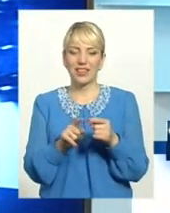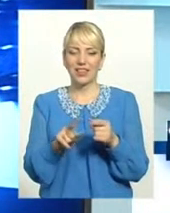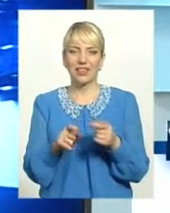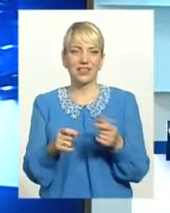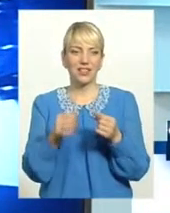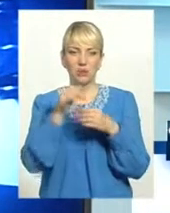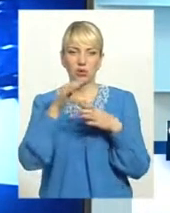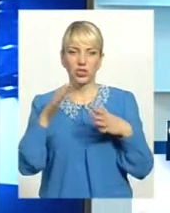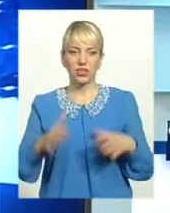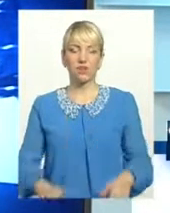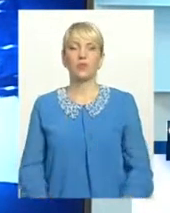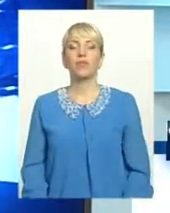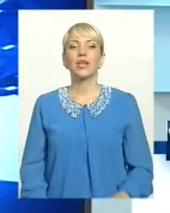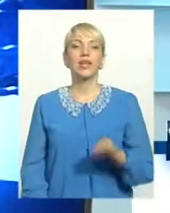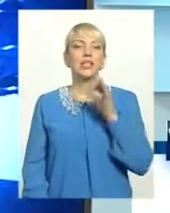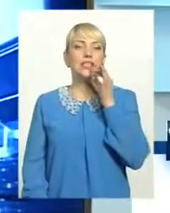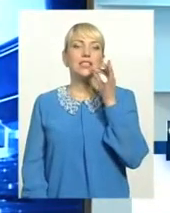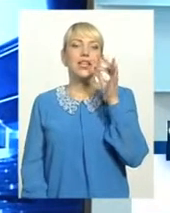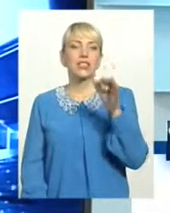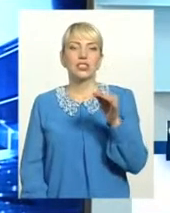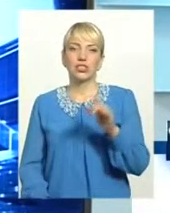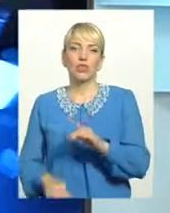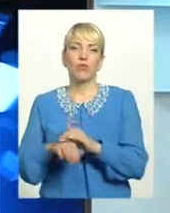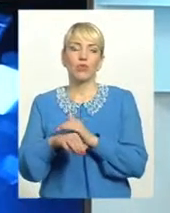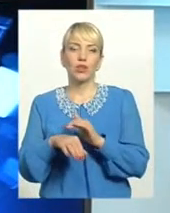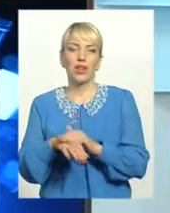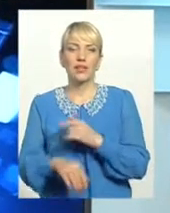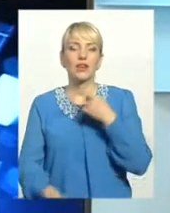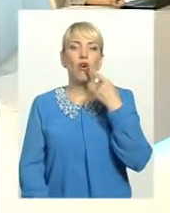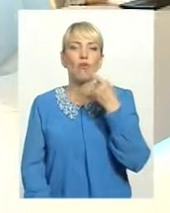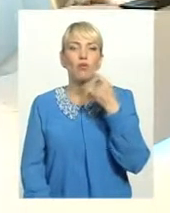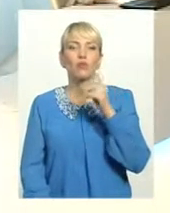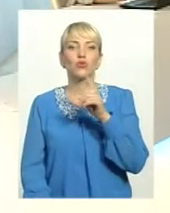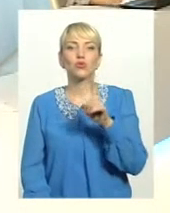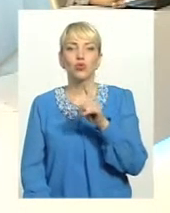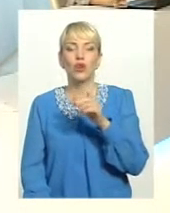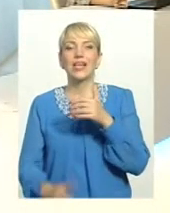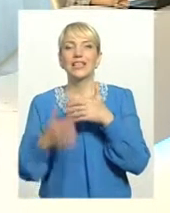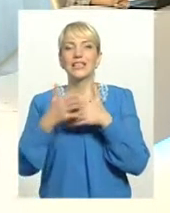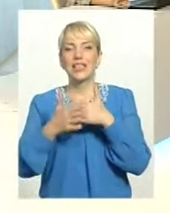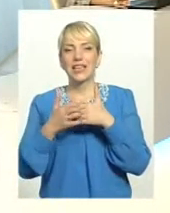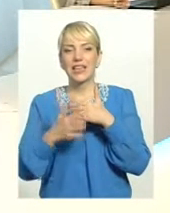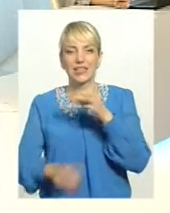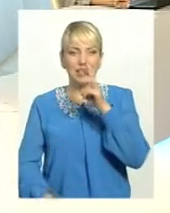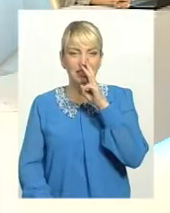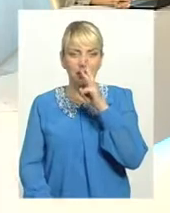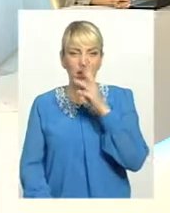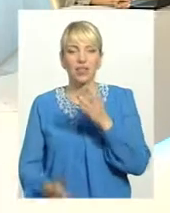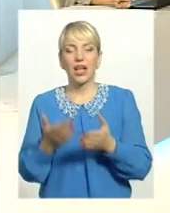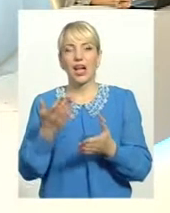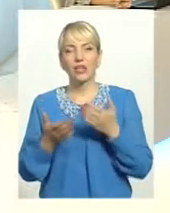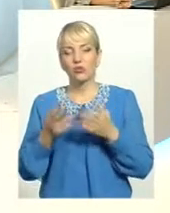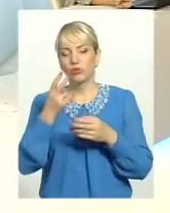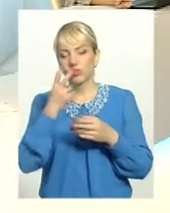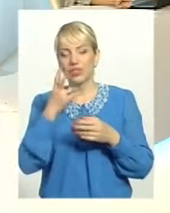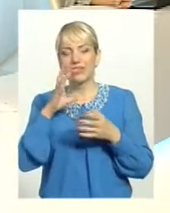Скажіть, будь ласка, ми говоримо середня зарплата, але якщо поглянути загалом на ті статистичні дані,